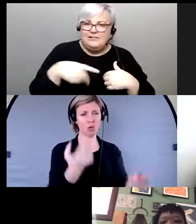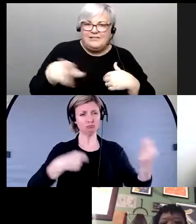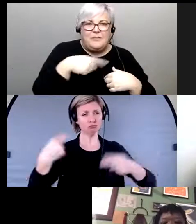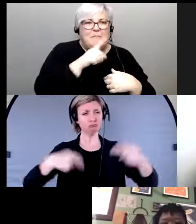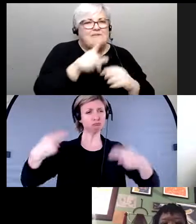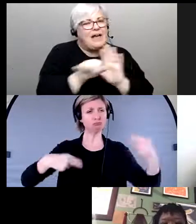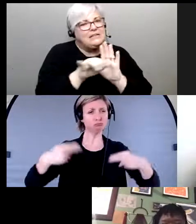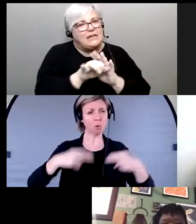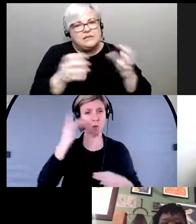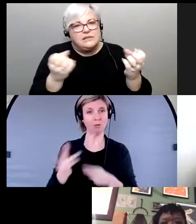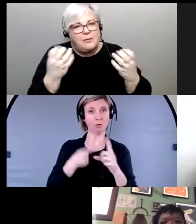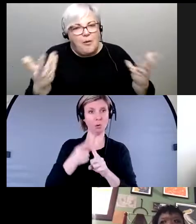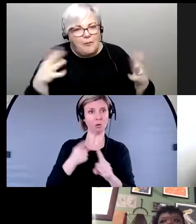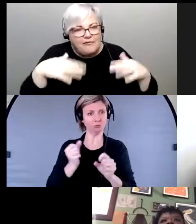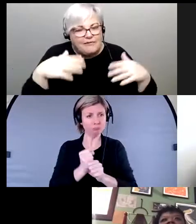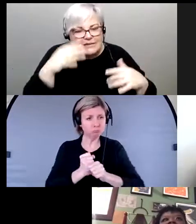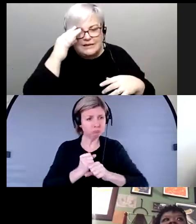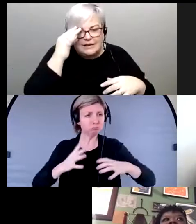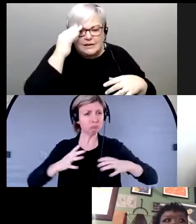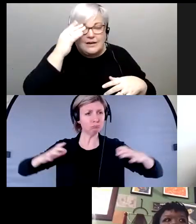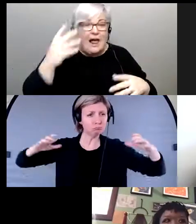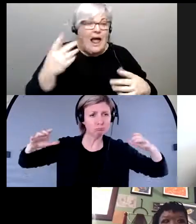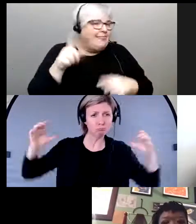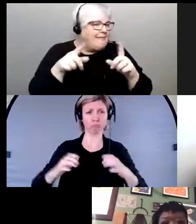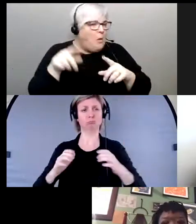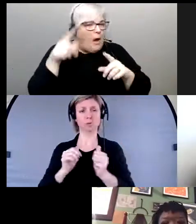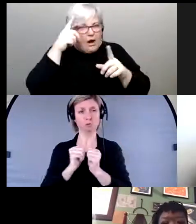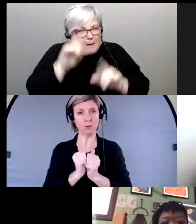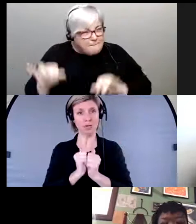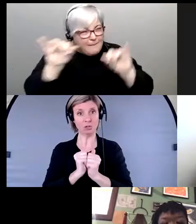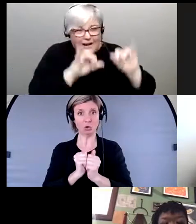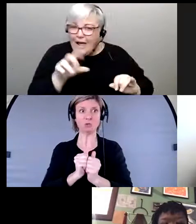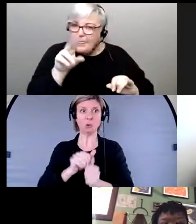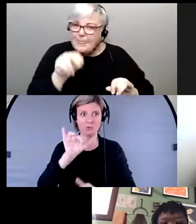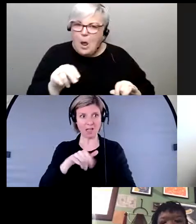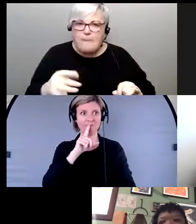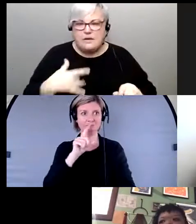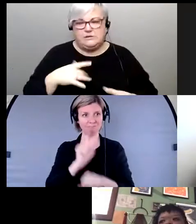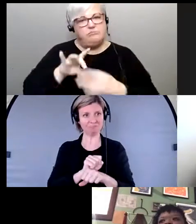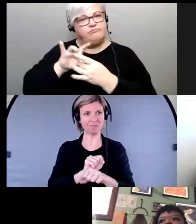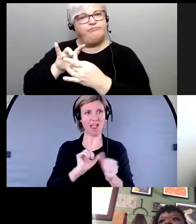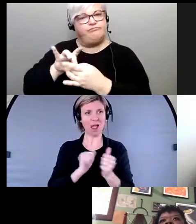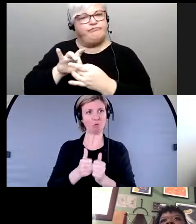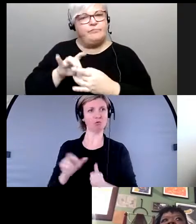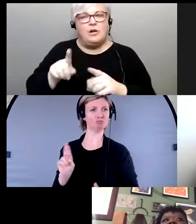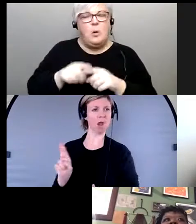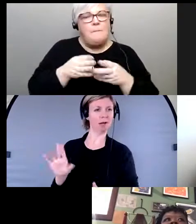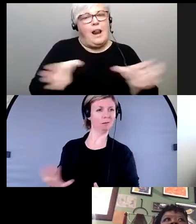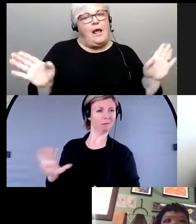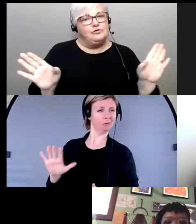'ils ont certaines idées qui ne sont pas les mêmes ils peuvent quand même se réunir dans un espace un peu plus large